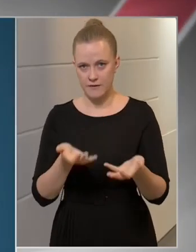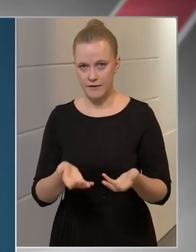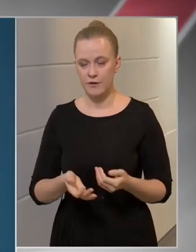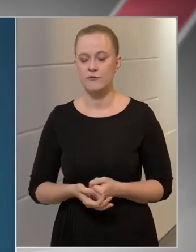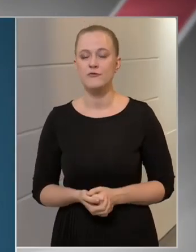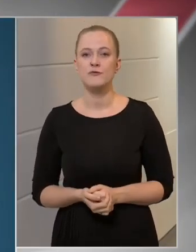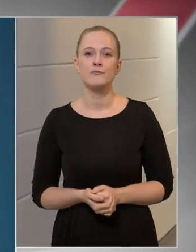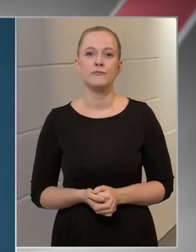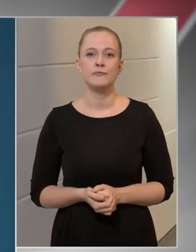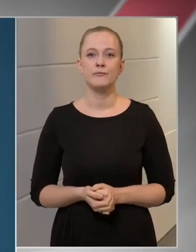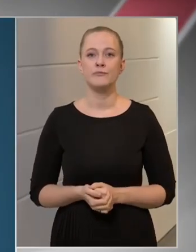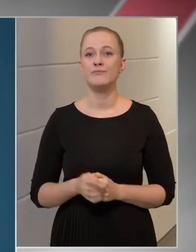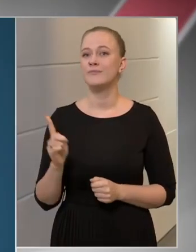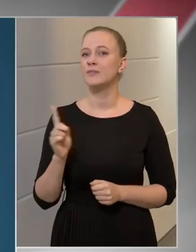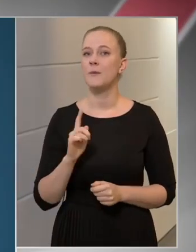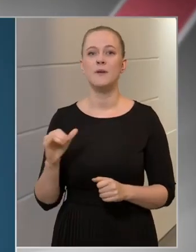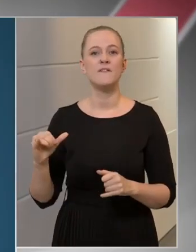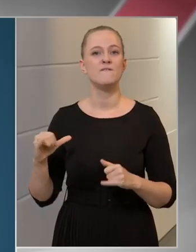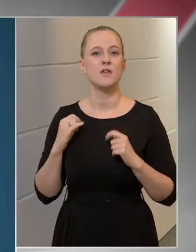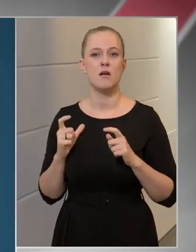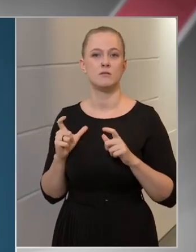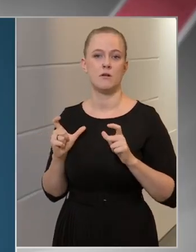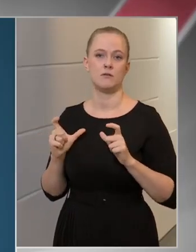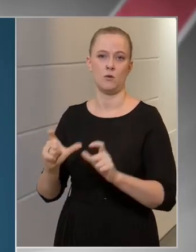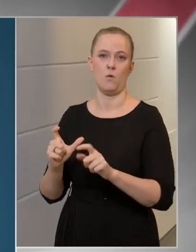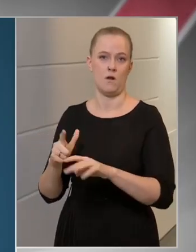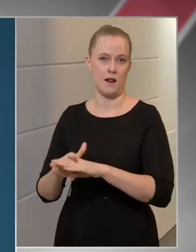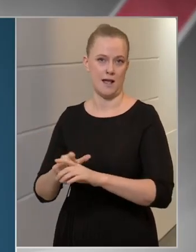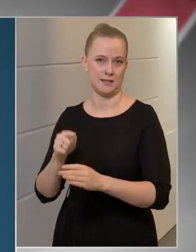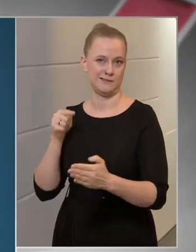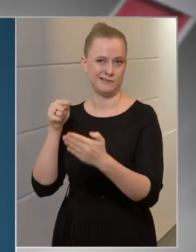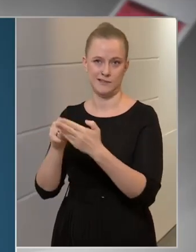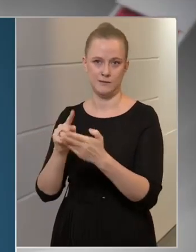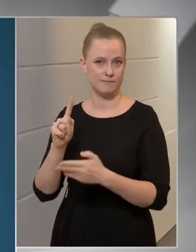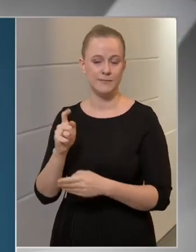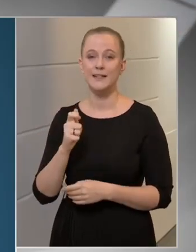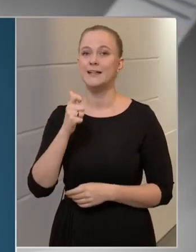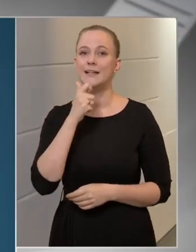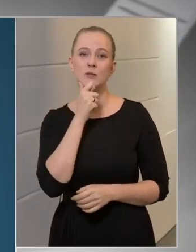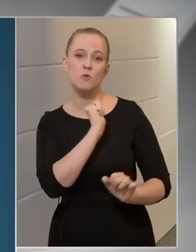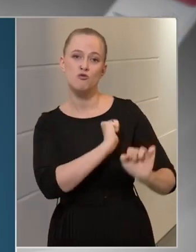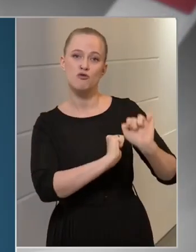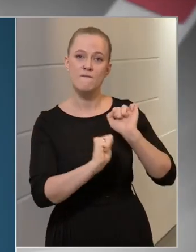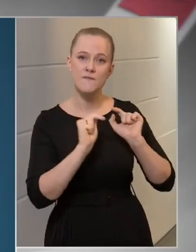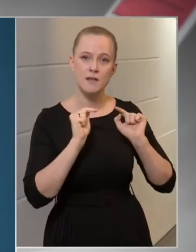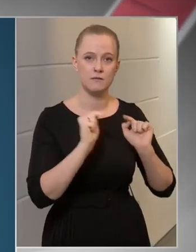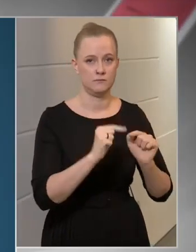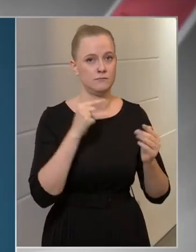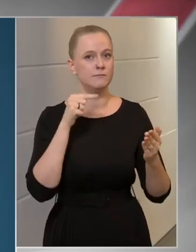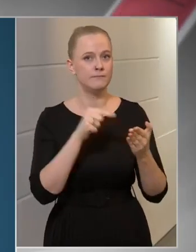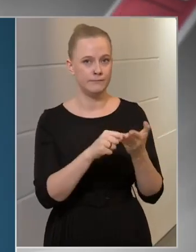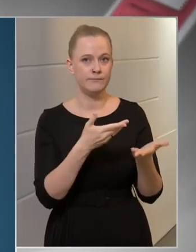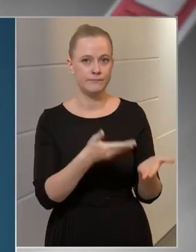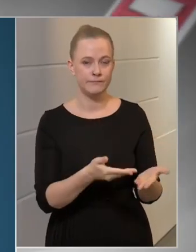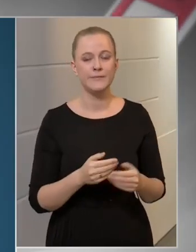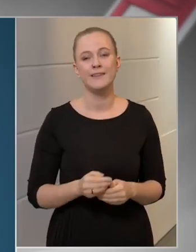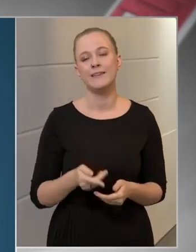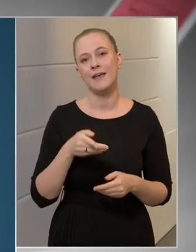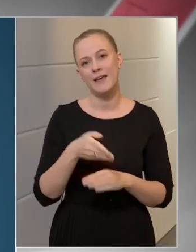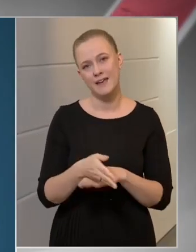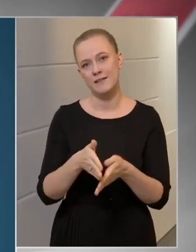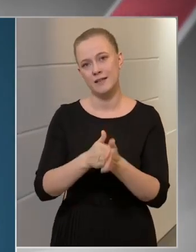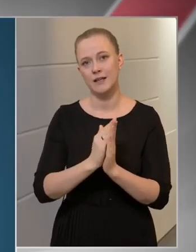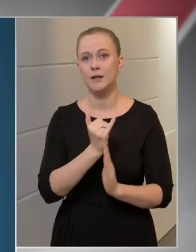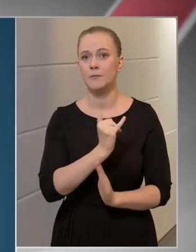Nem a fiatalokat korlátozzuk, az időseket védelmezzük, és ehhez kérem